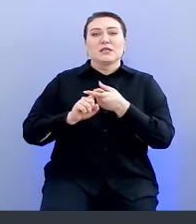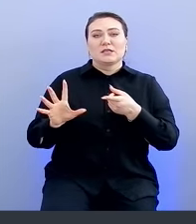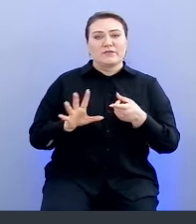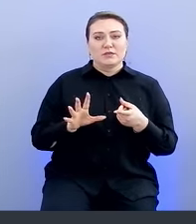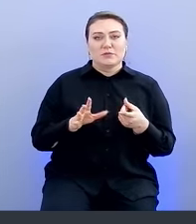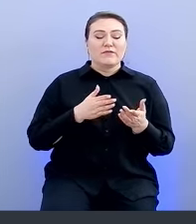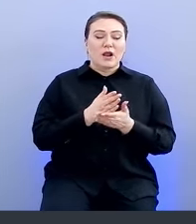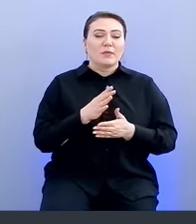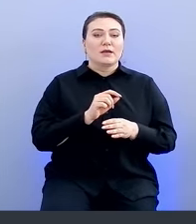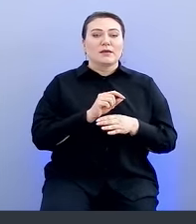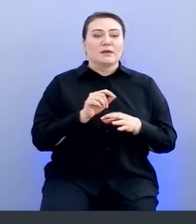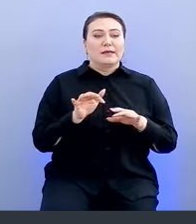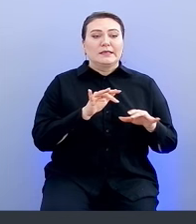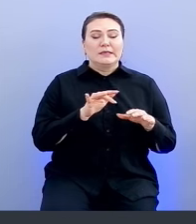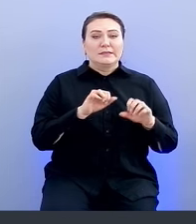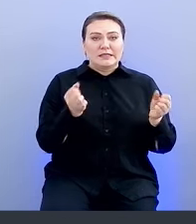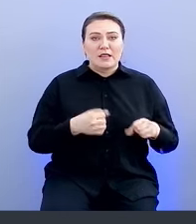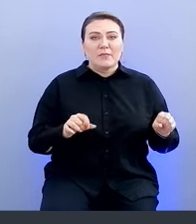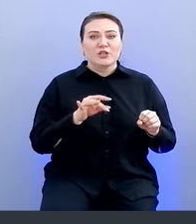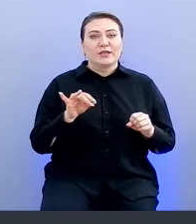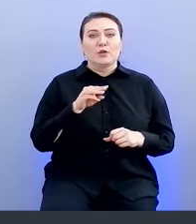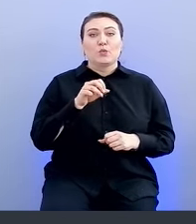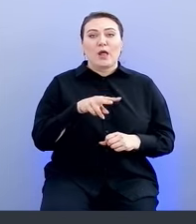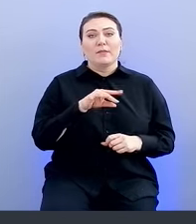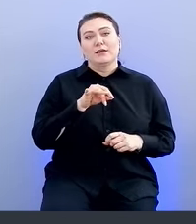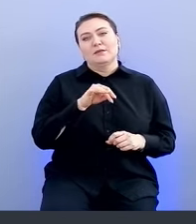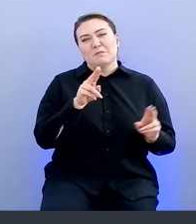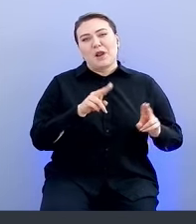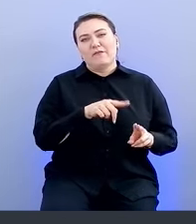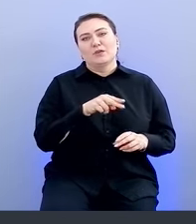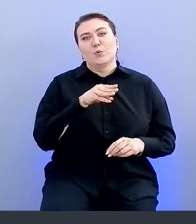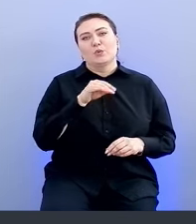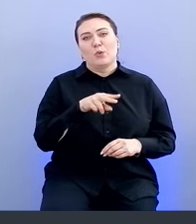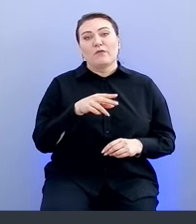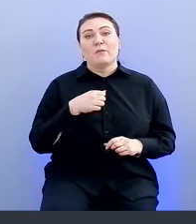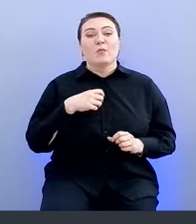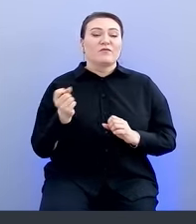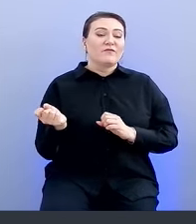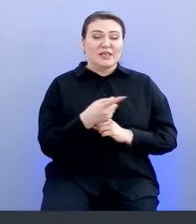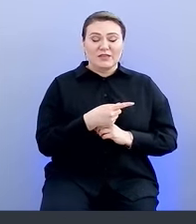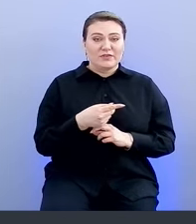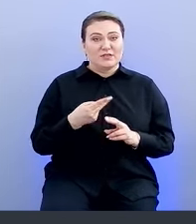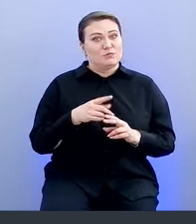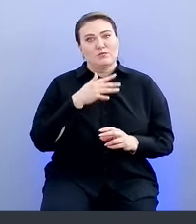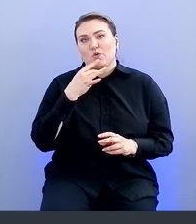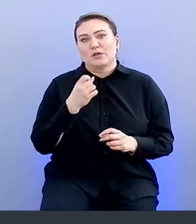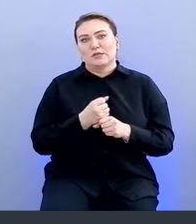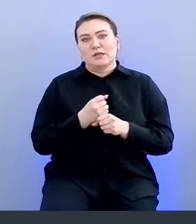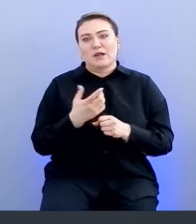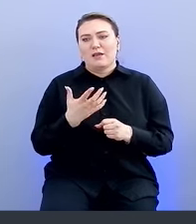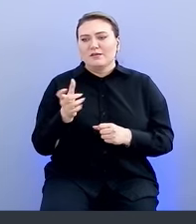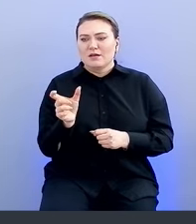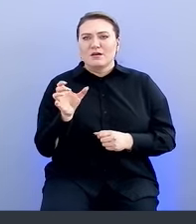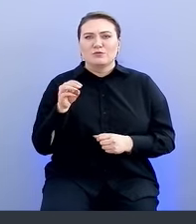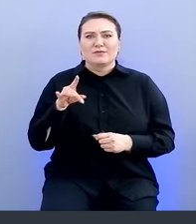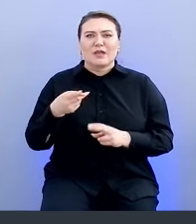динамического и тулами, и правилами в этих тулов. То есть мы можем выкидывать, и мы это уже не раз сделали, какие-то состы, которые